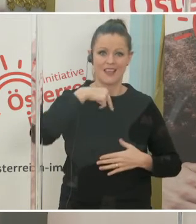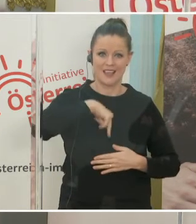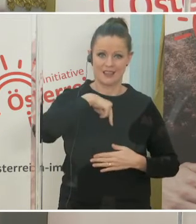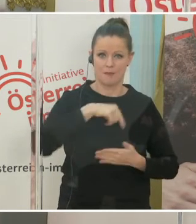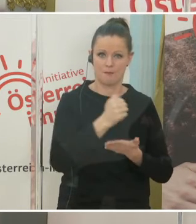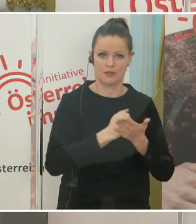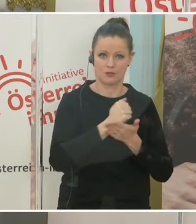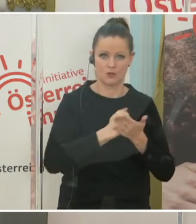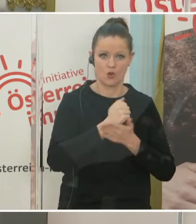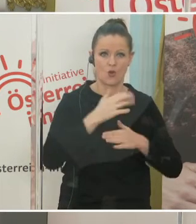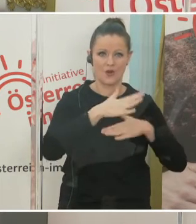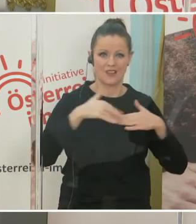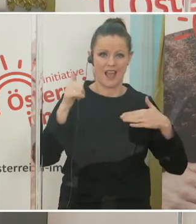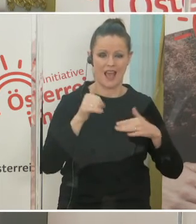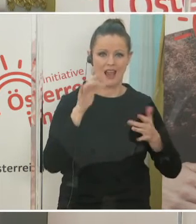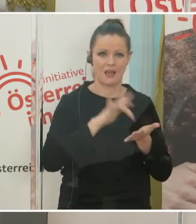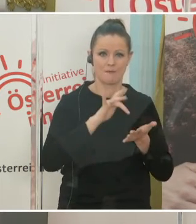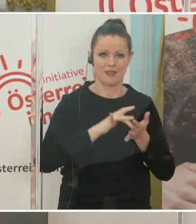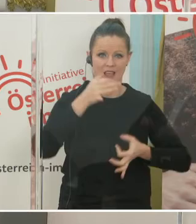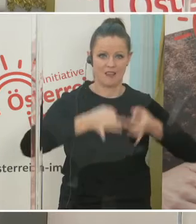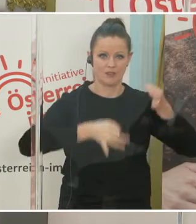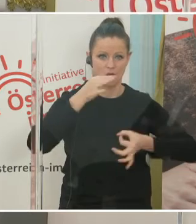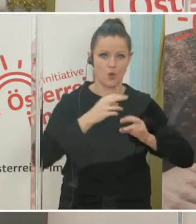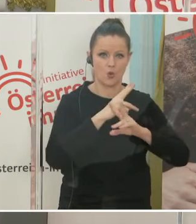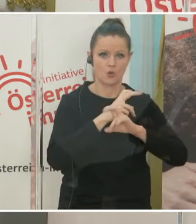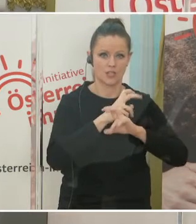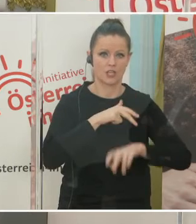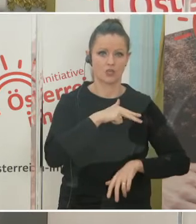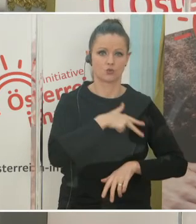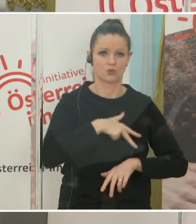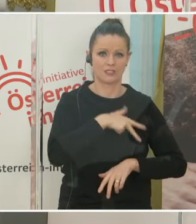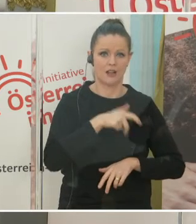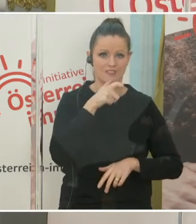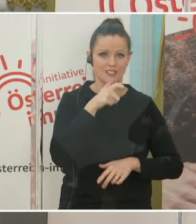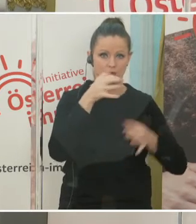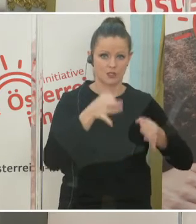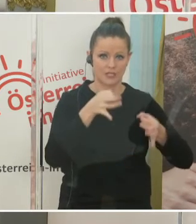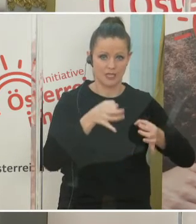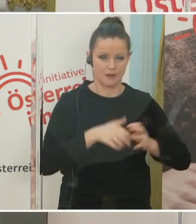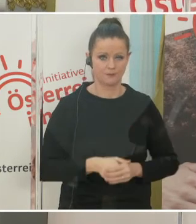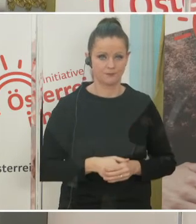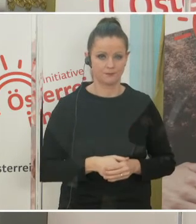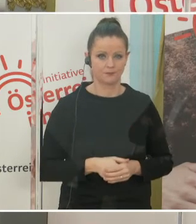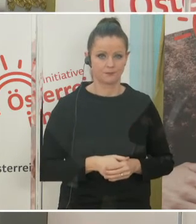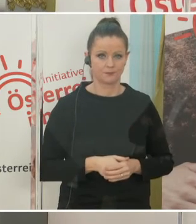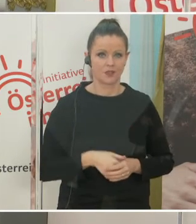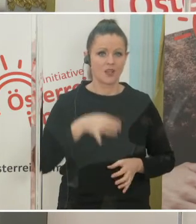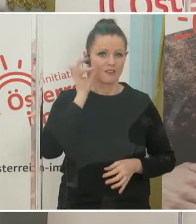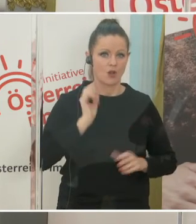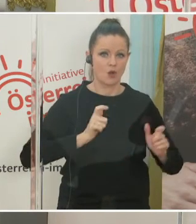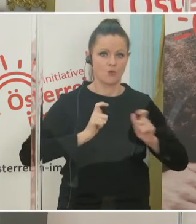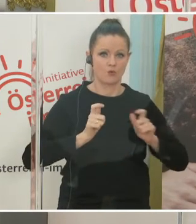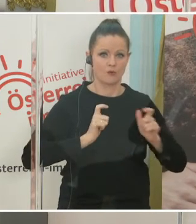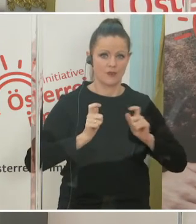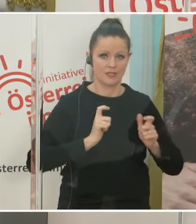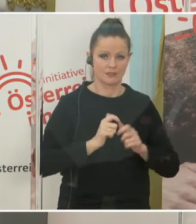Heilmittelevaluierungskommission im Hauptverband der österreichischen Sozialversicherungsträger. Ich darf Ihnen vorstellen, Frau Universitätsprofessorin,